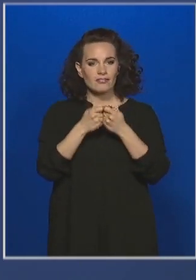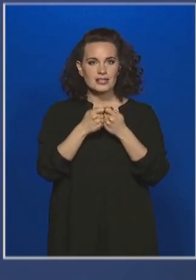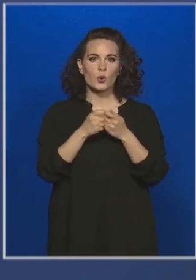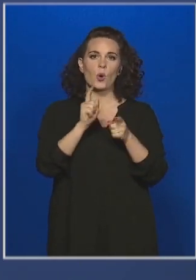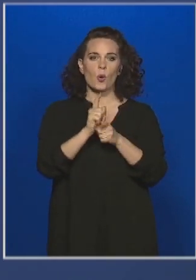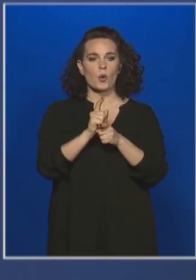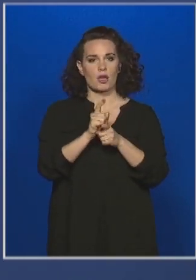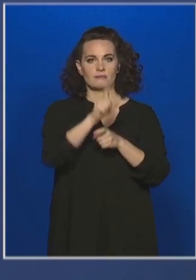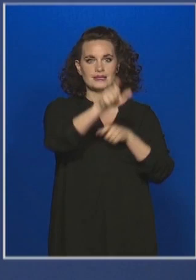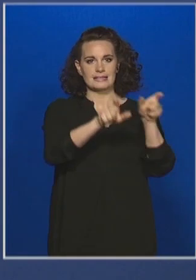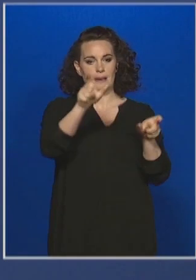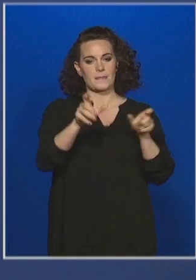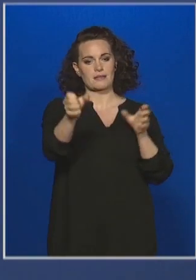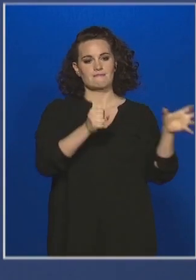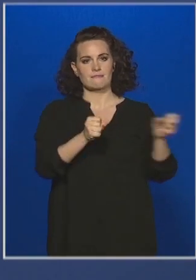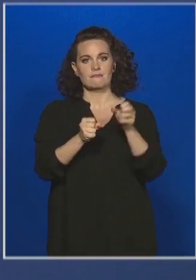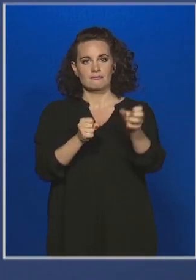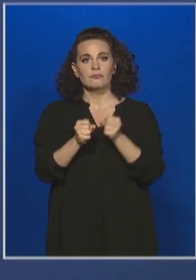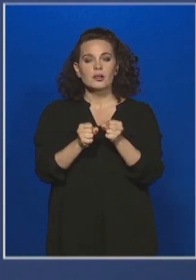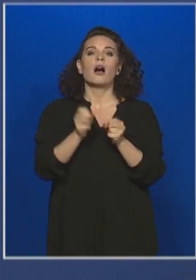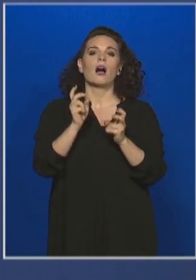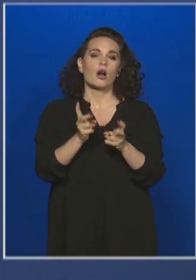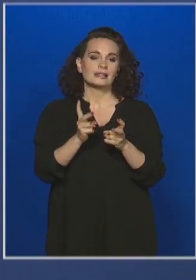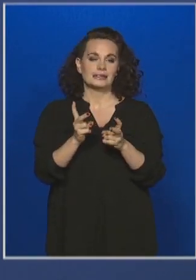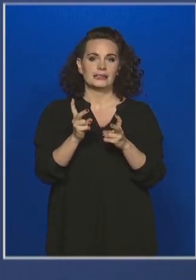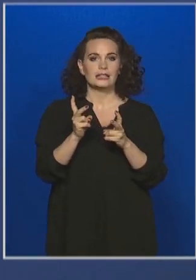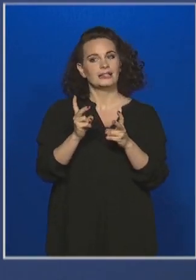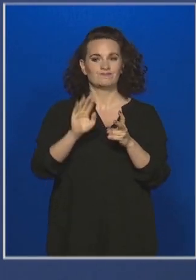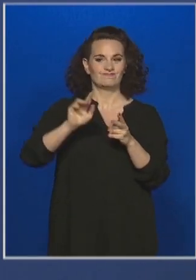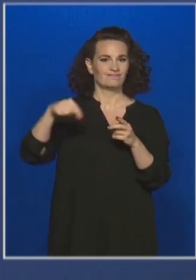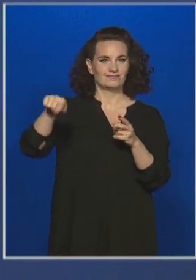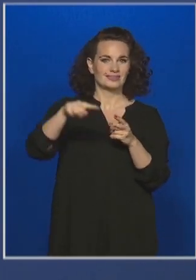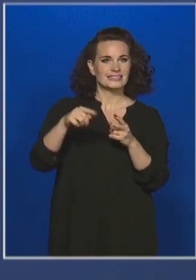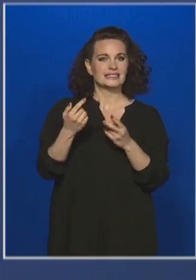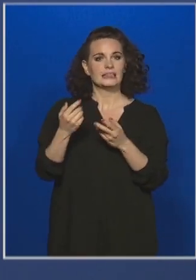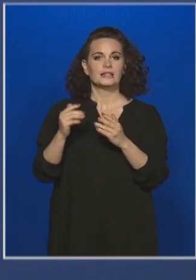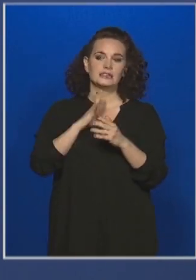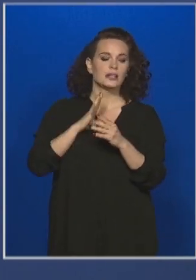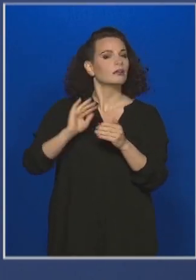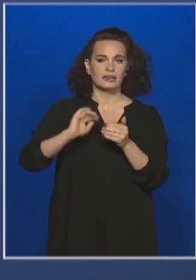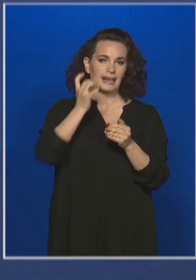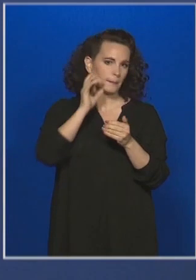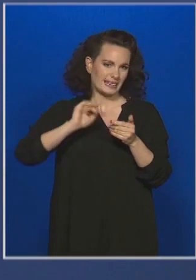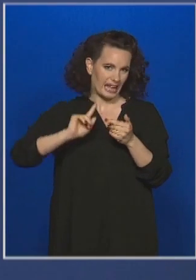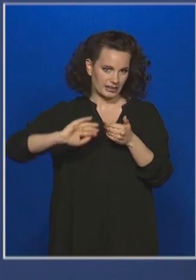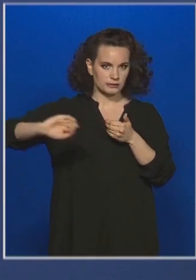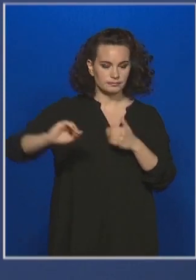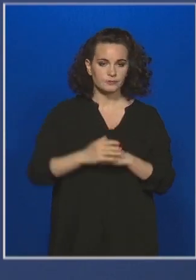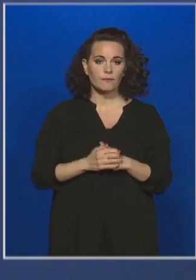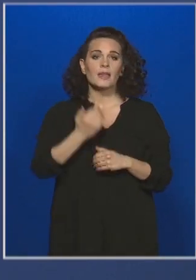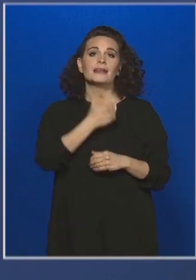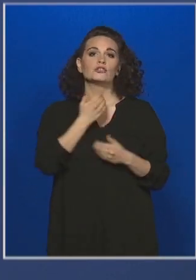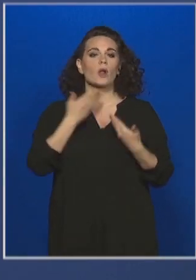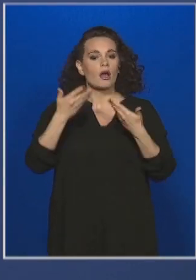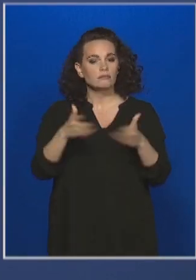készítsék a beosztás, az érintetteknek a terhelését kerüljük. Iskolai kapuk, ajtók legyenek nyitva,